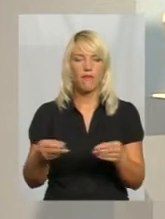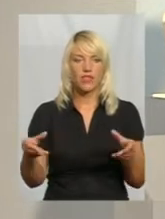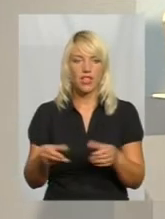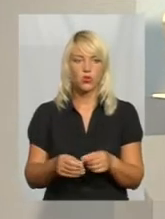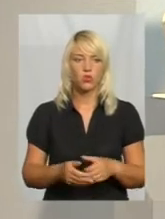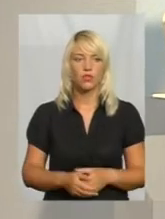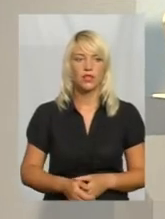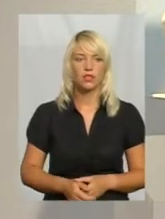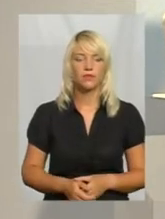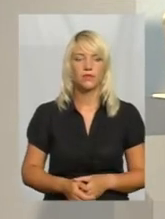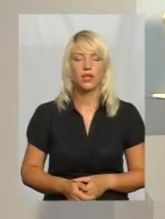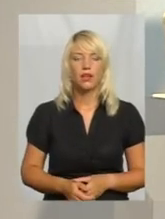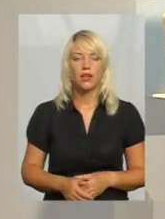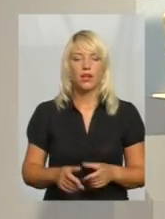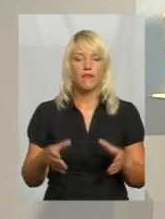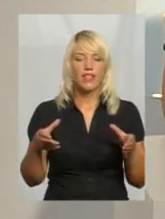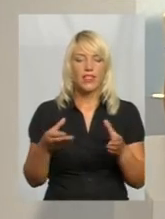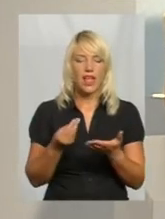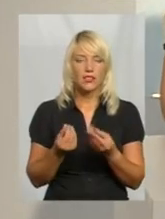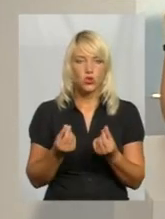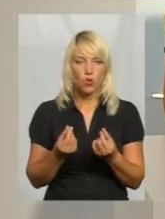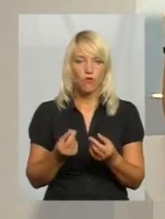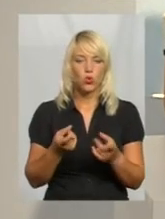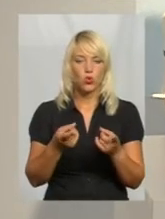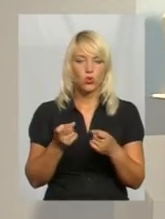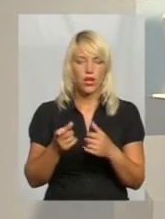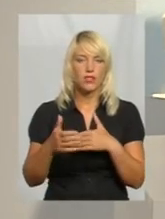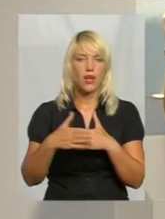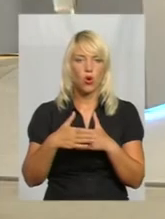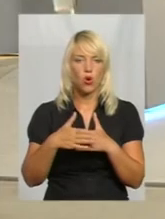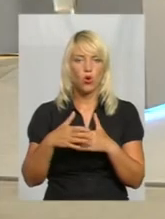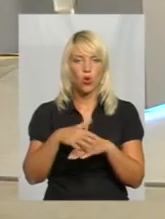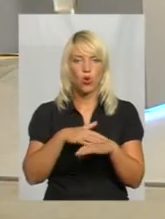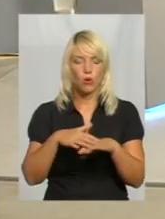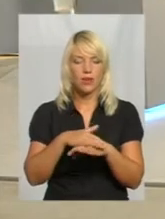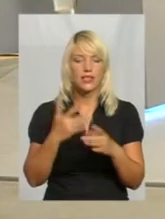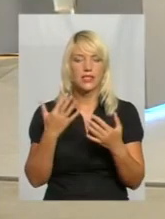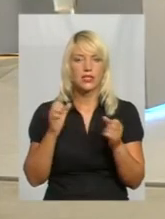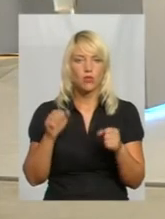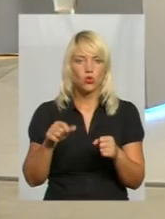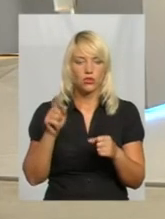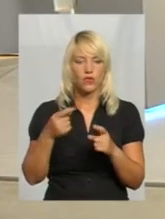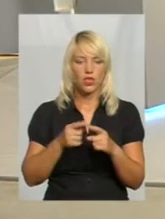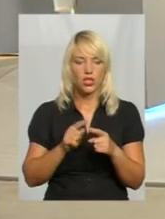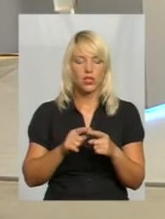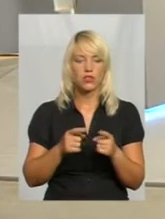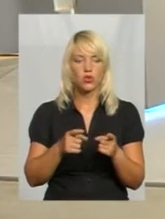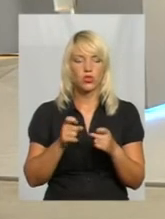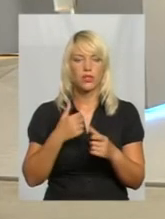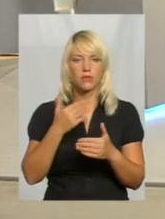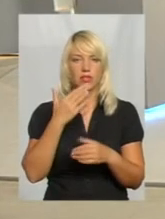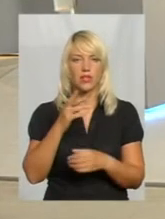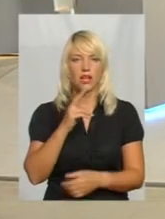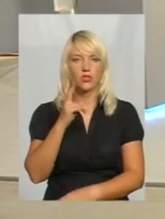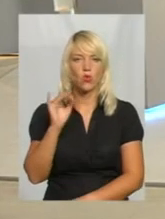фінансово долучається громади. І наскільки, взагалі, вони спроможні фінансово долучитися, до цього ми запитали у Сергія